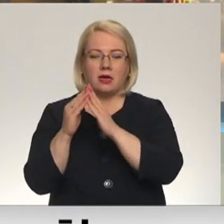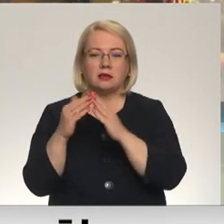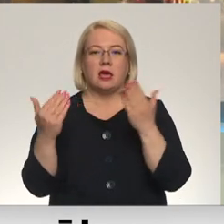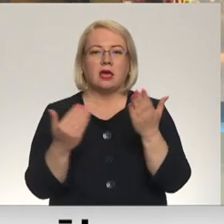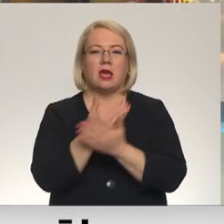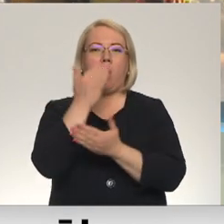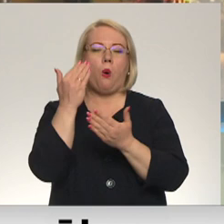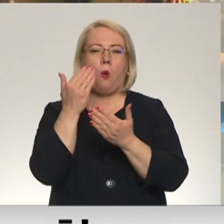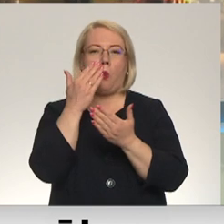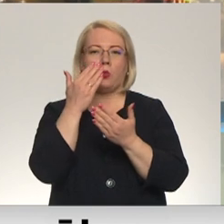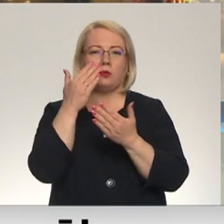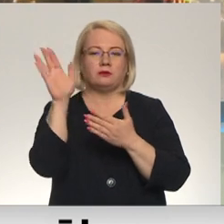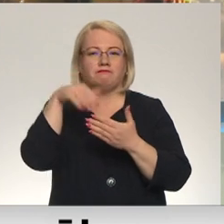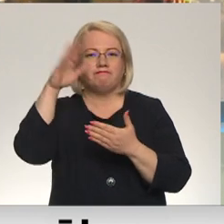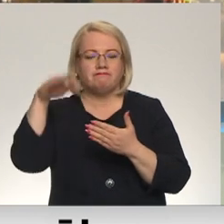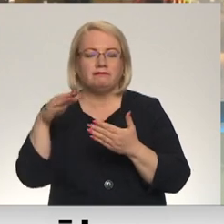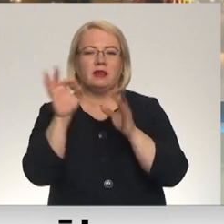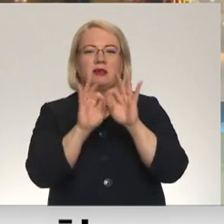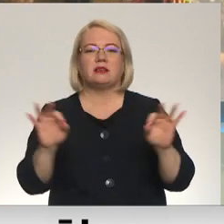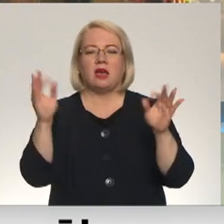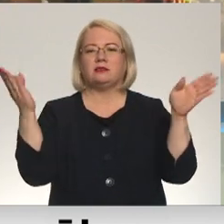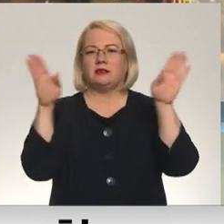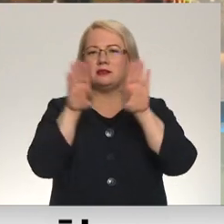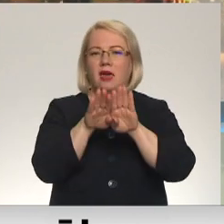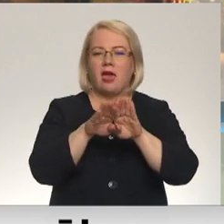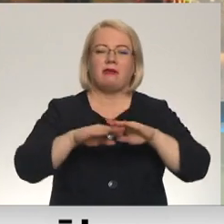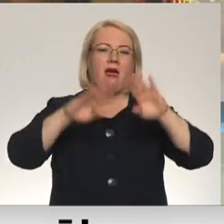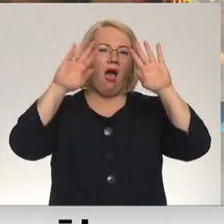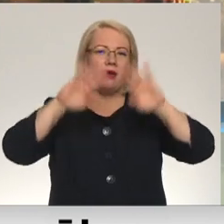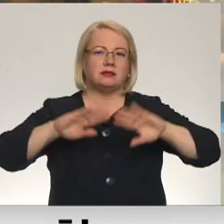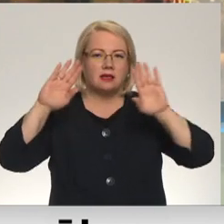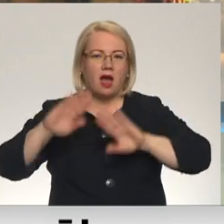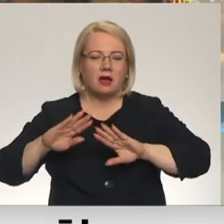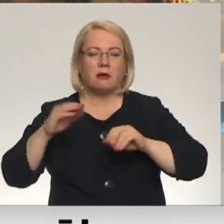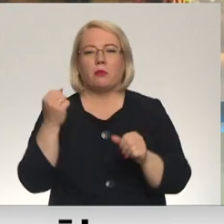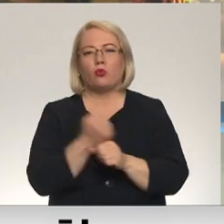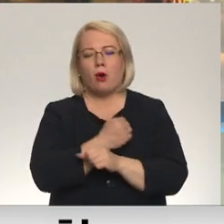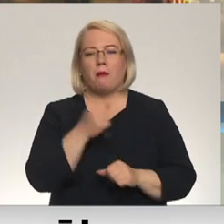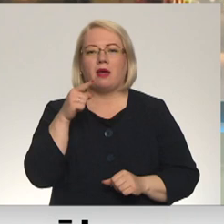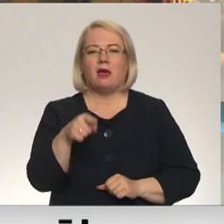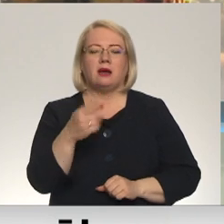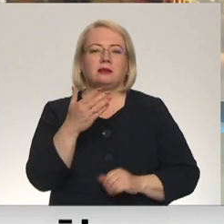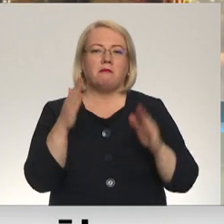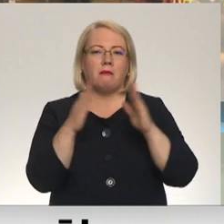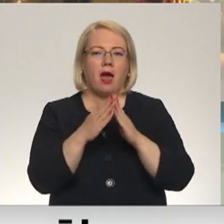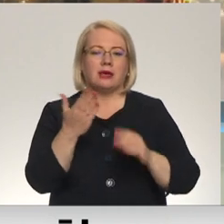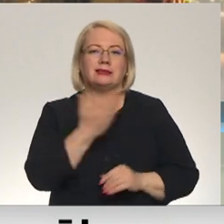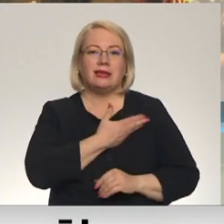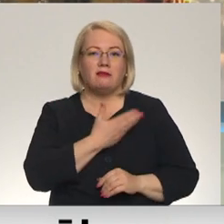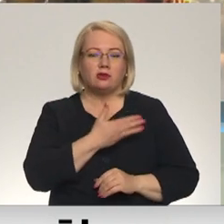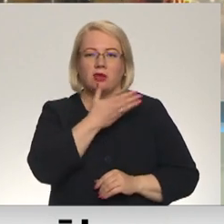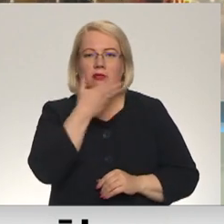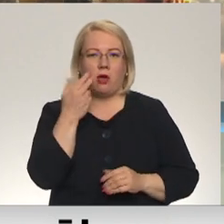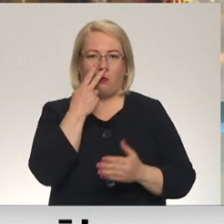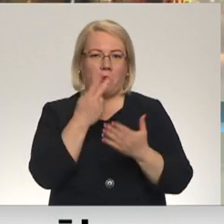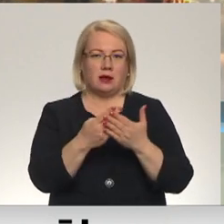svaipstu. Skošas slēģus, logos parādās aizskari, kas piešķir mājīgumu, tomēr šī sēkas dzīvošanai nemaz nav paredzētas.